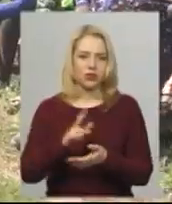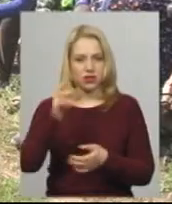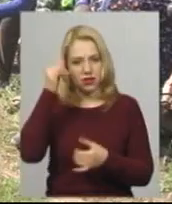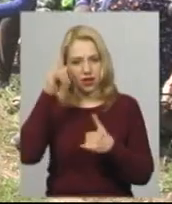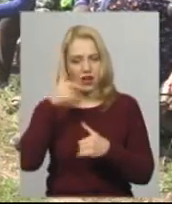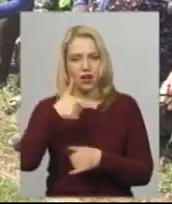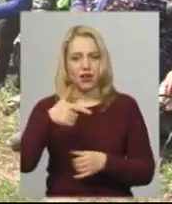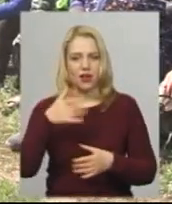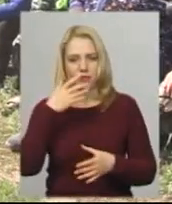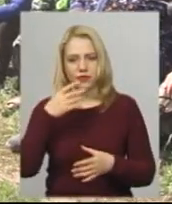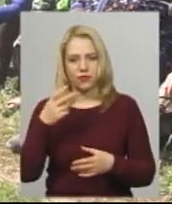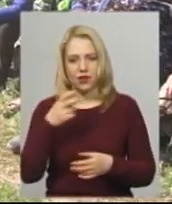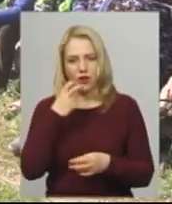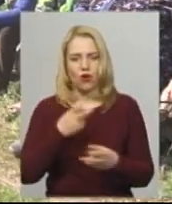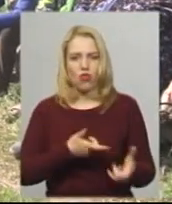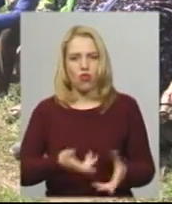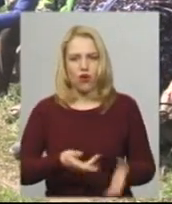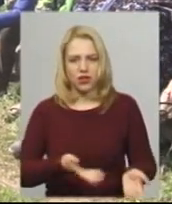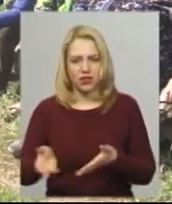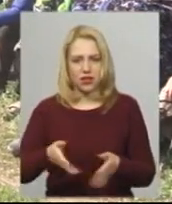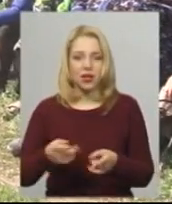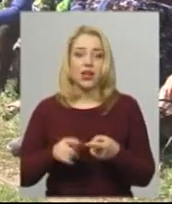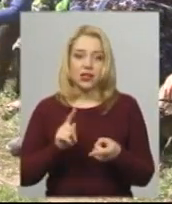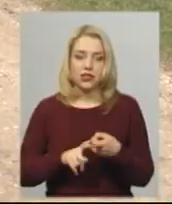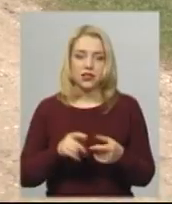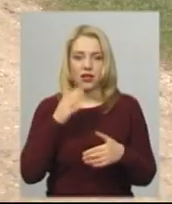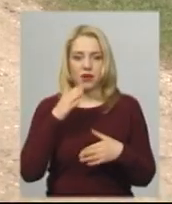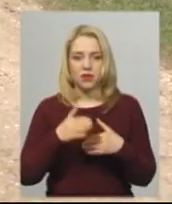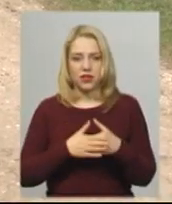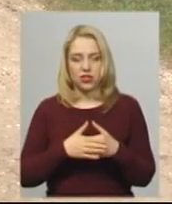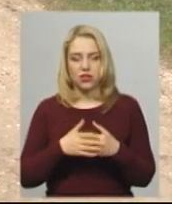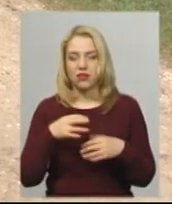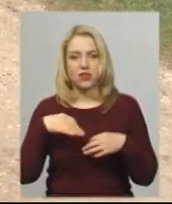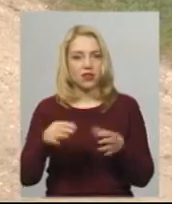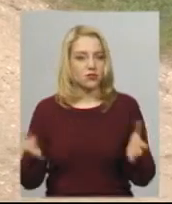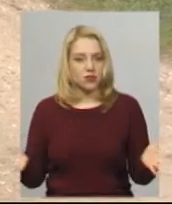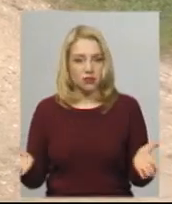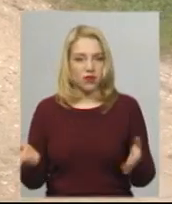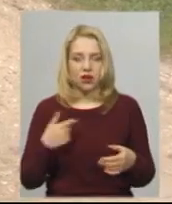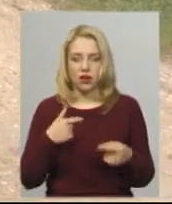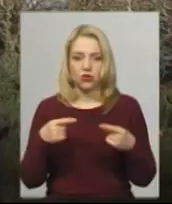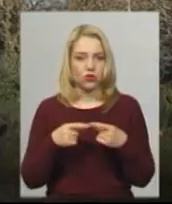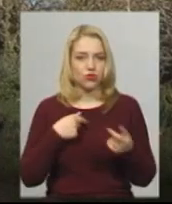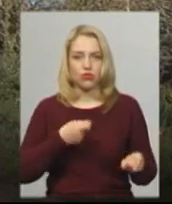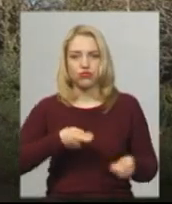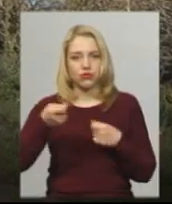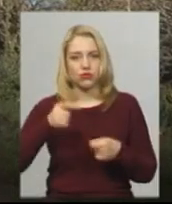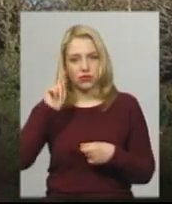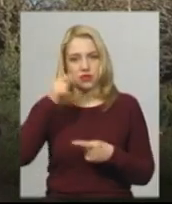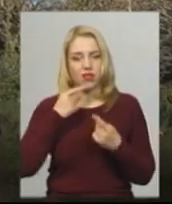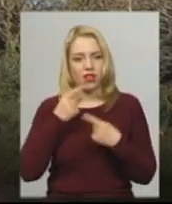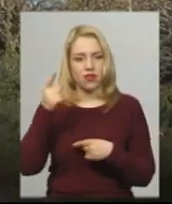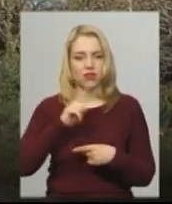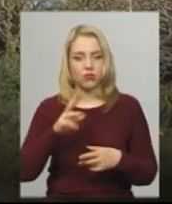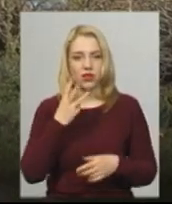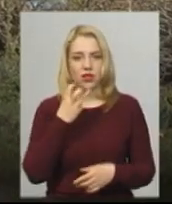жінку не влаштовує, та вибору, каже, немає. Найближчий ринок – за 18 кілометрів. Ні транспорту, нічого, я точно туди його не повезу. 300 літрів